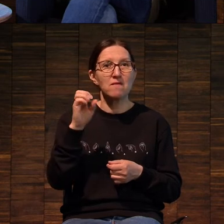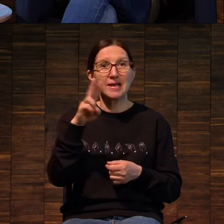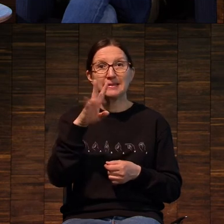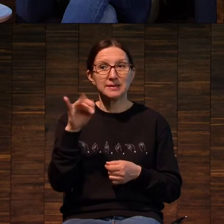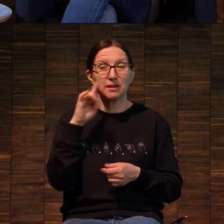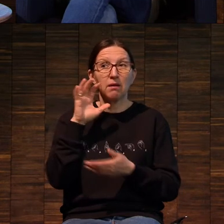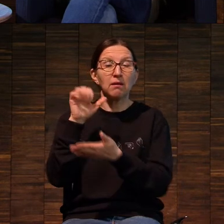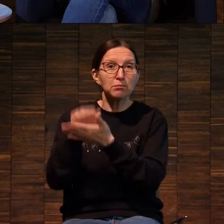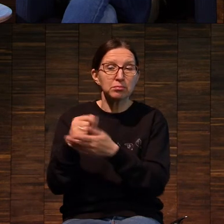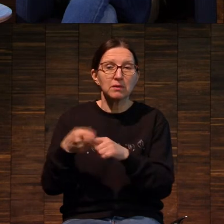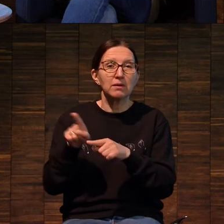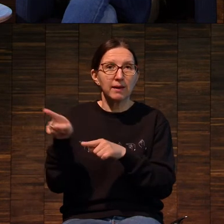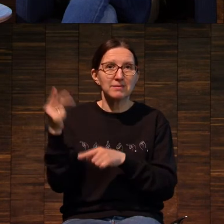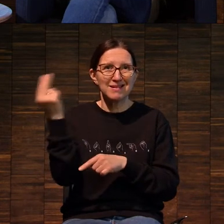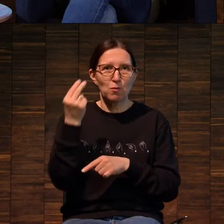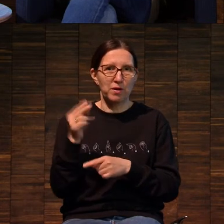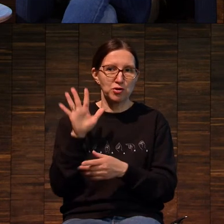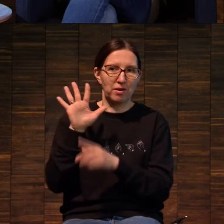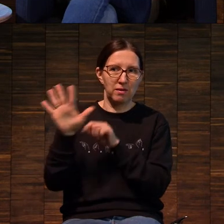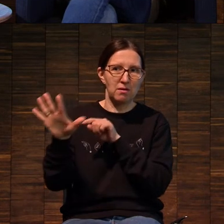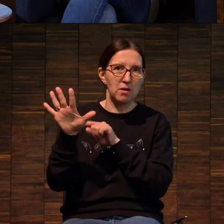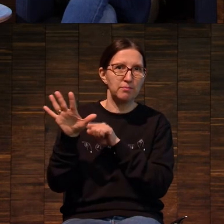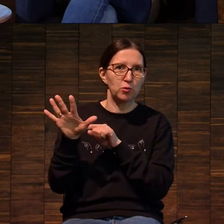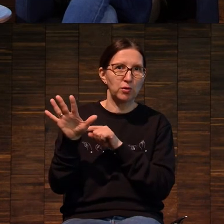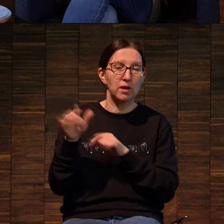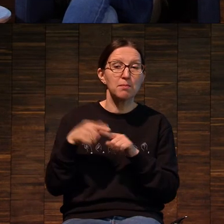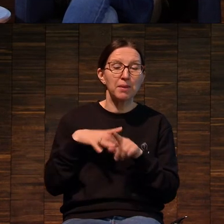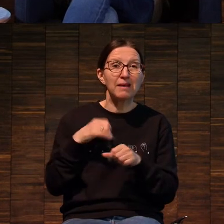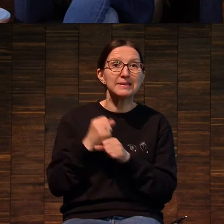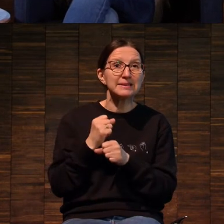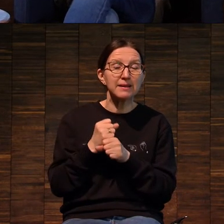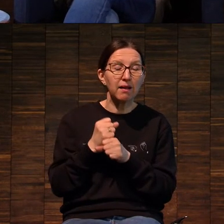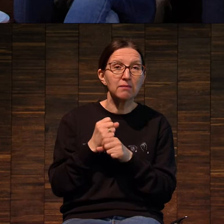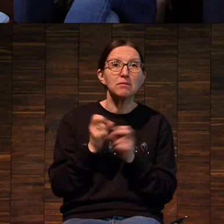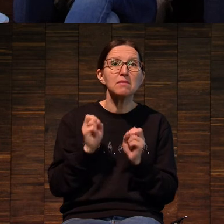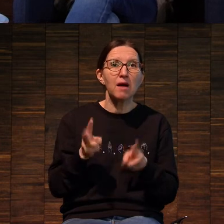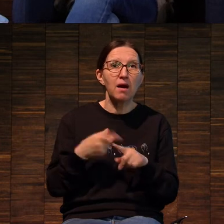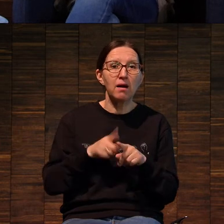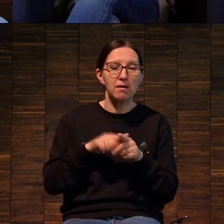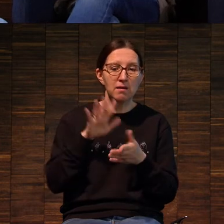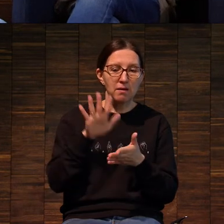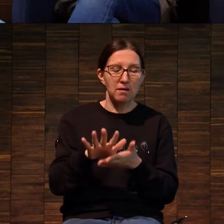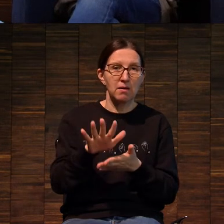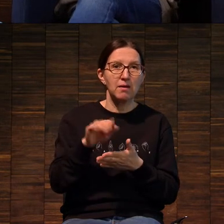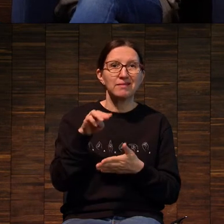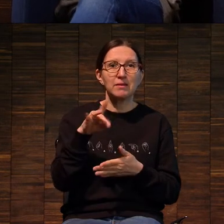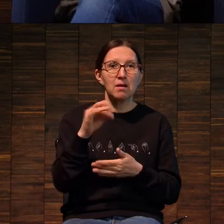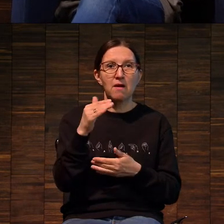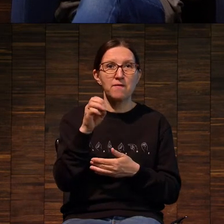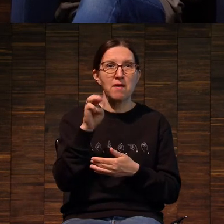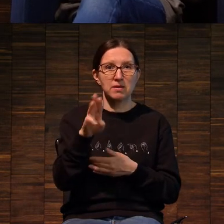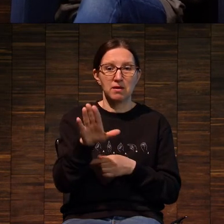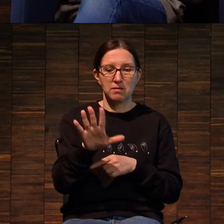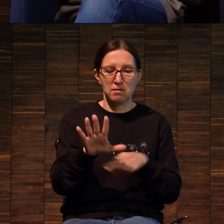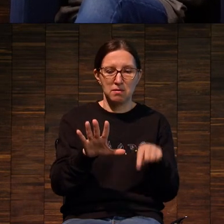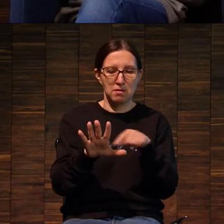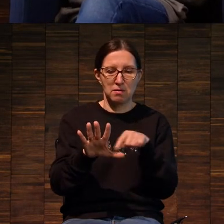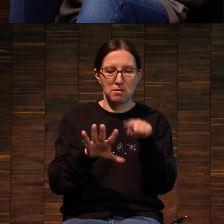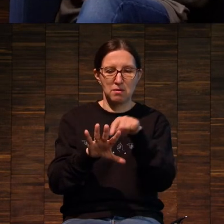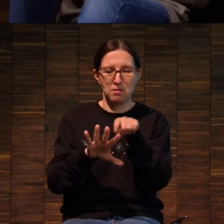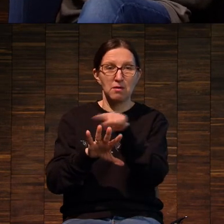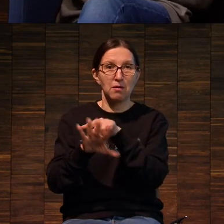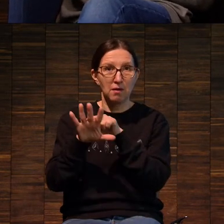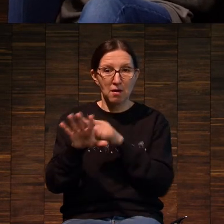изображения, которые сделаны методом трафаретной печати. Я вам об этом буду потом рассказывать. Это